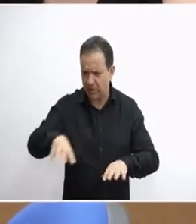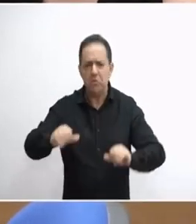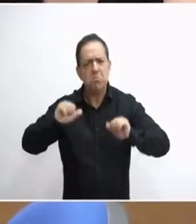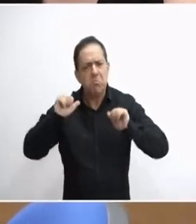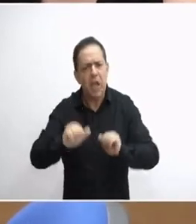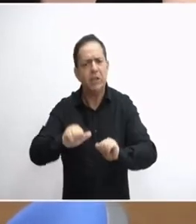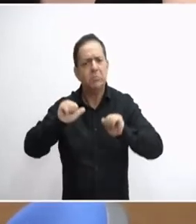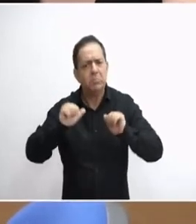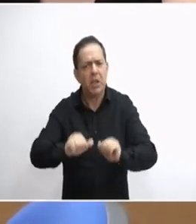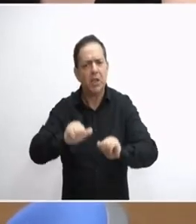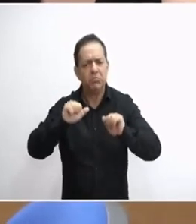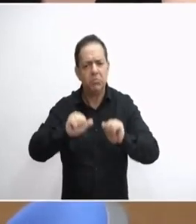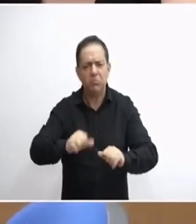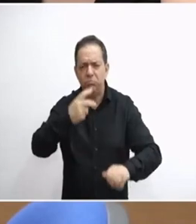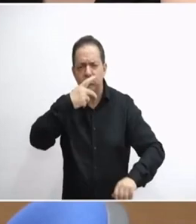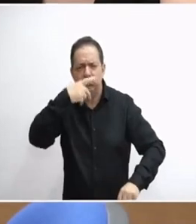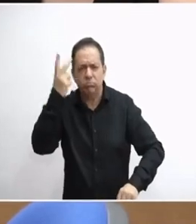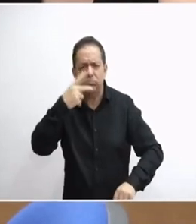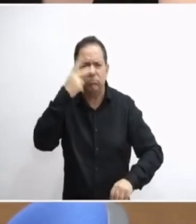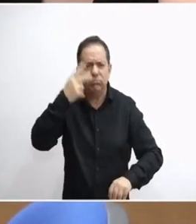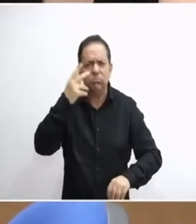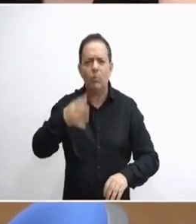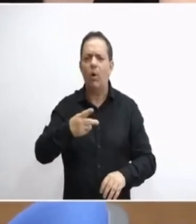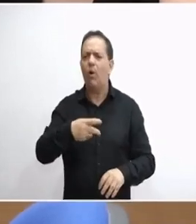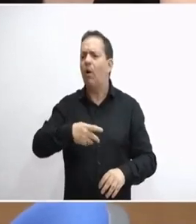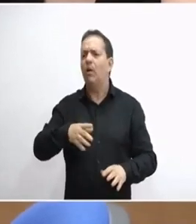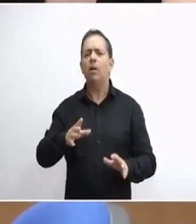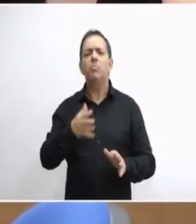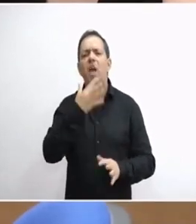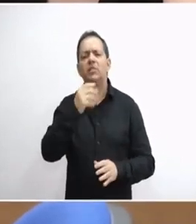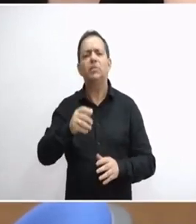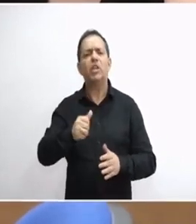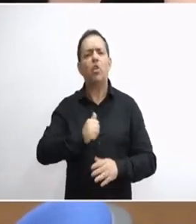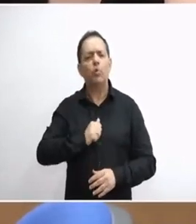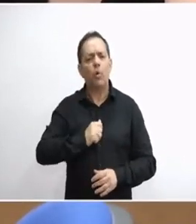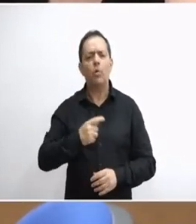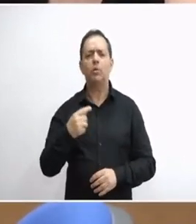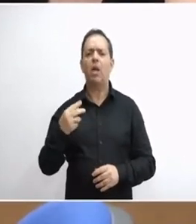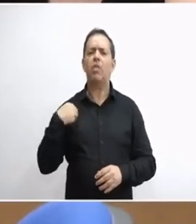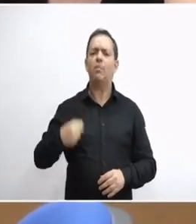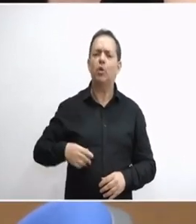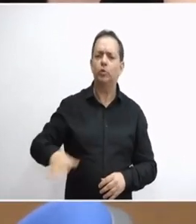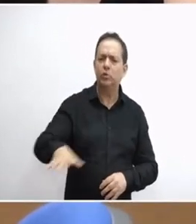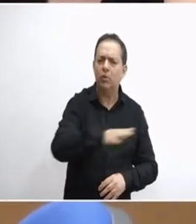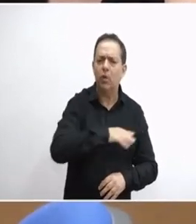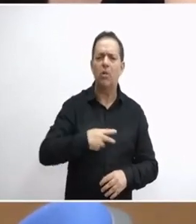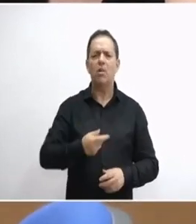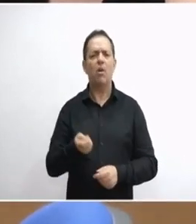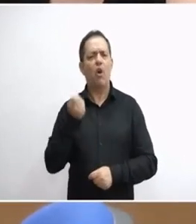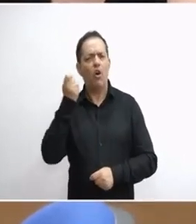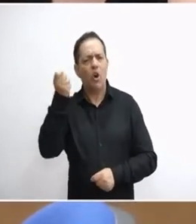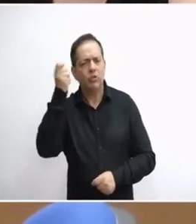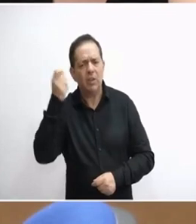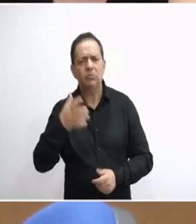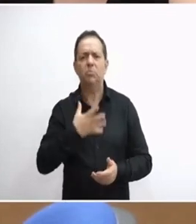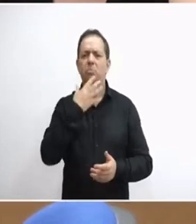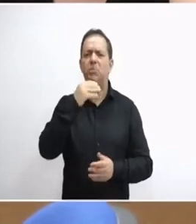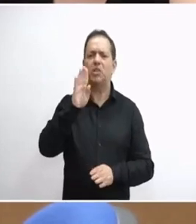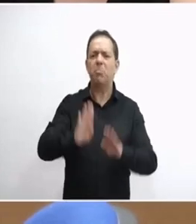γενικά λειτουργεί με έναν αυταρχισμό και σε ιδιωτικό και σε δημόσιο επίπεδο. Με χρέη, πληστηριασμούς, με αυτόχειρες.